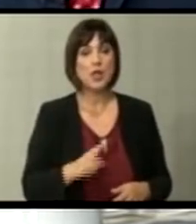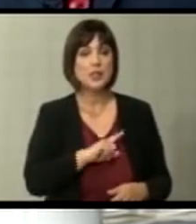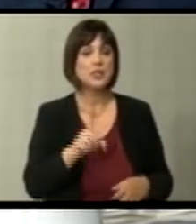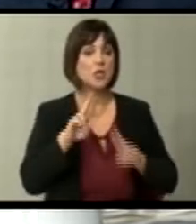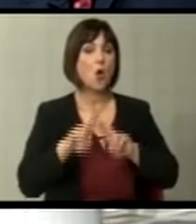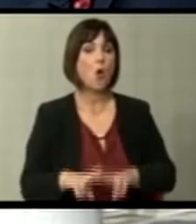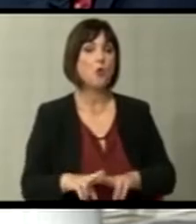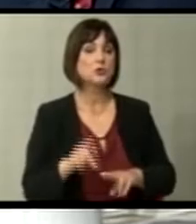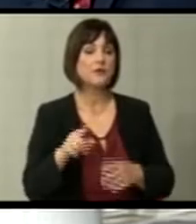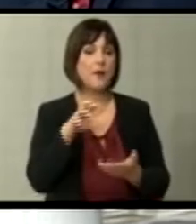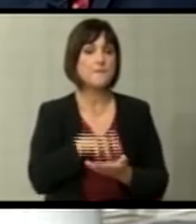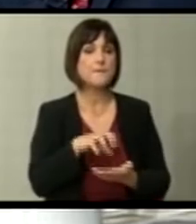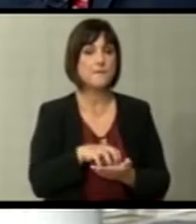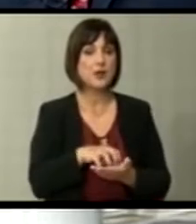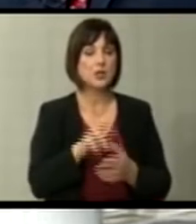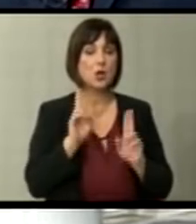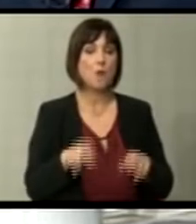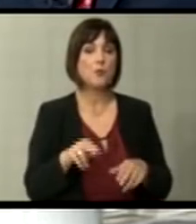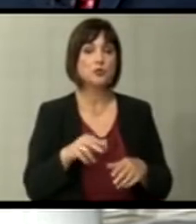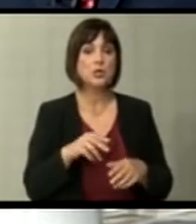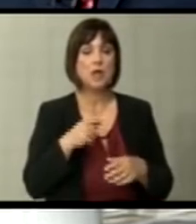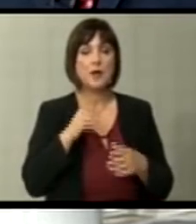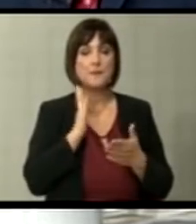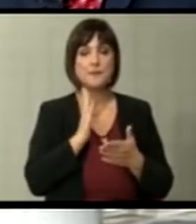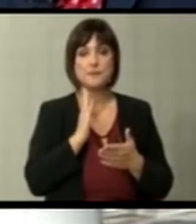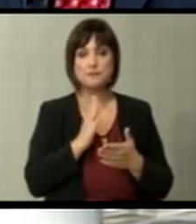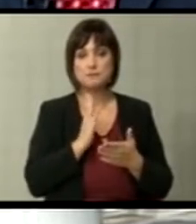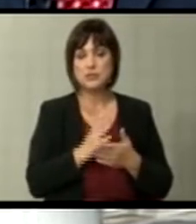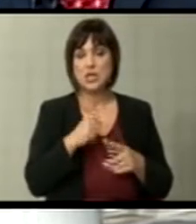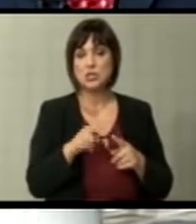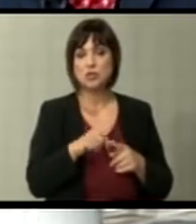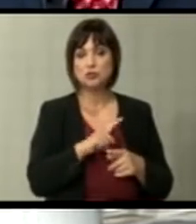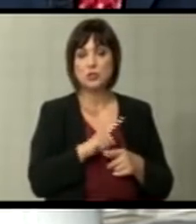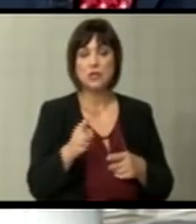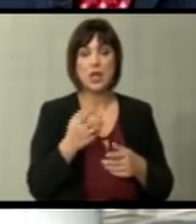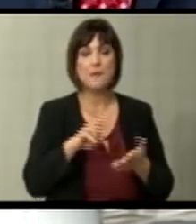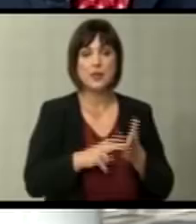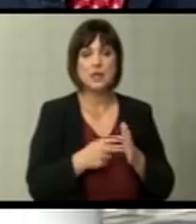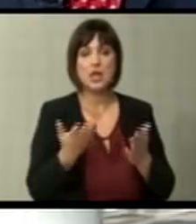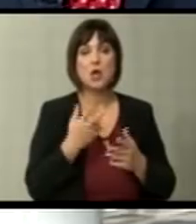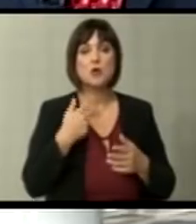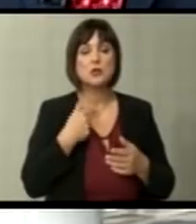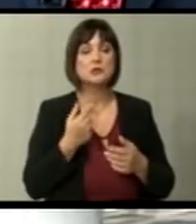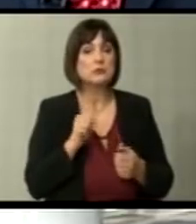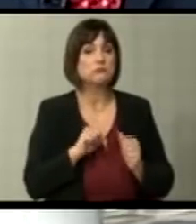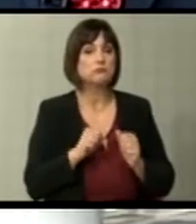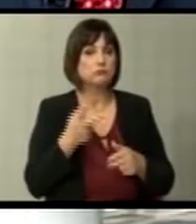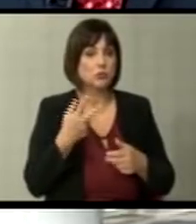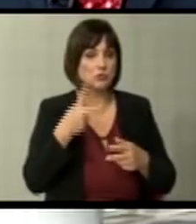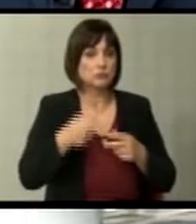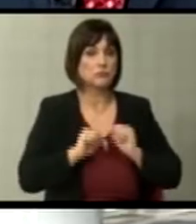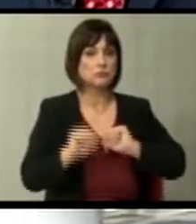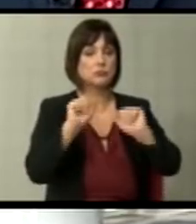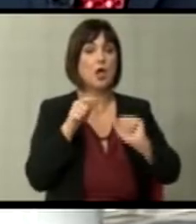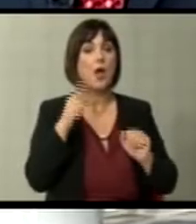се остава никаков просто дека може да тргне нешто непланиран и како ќе се справиме со тоа бидејќи